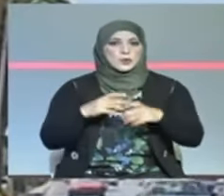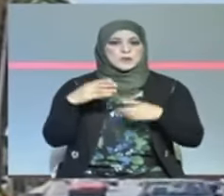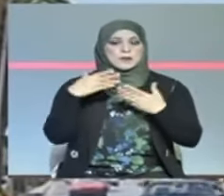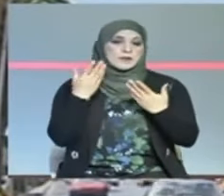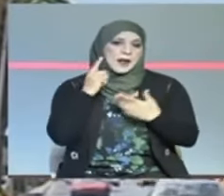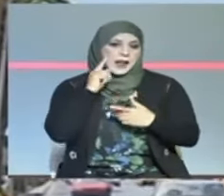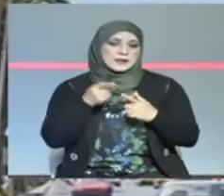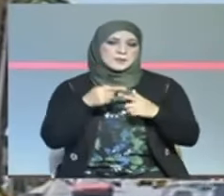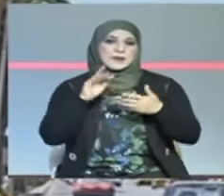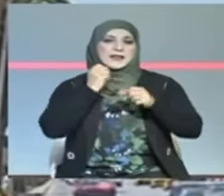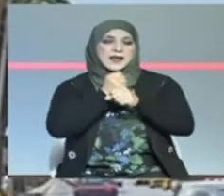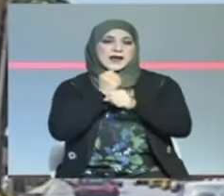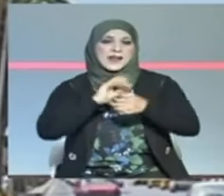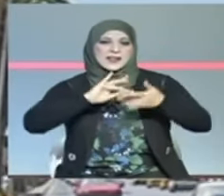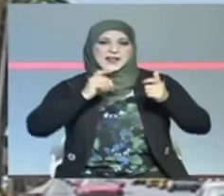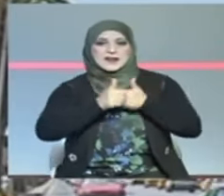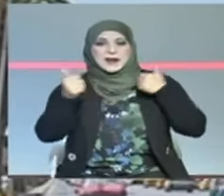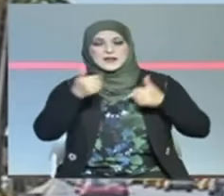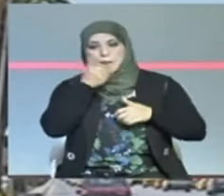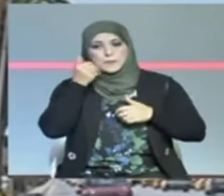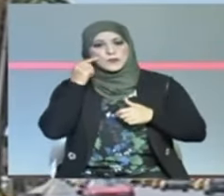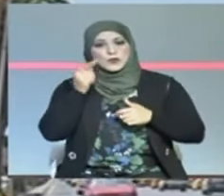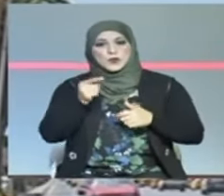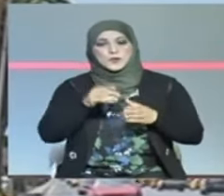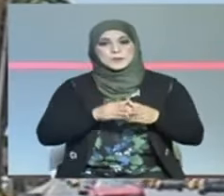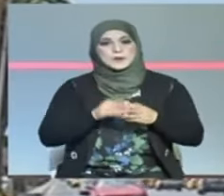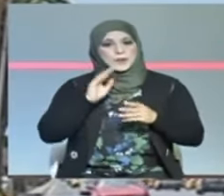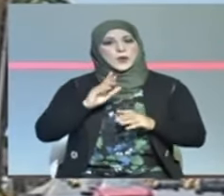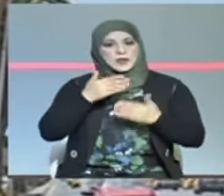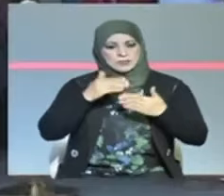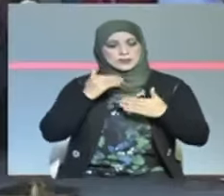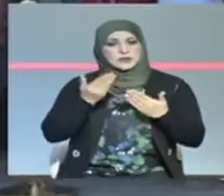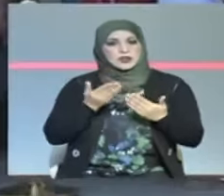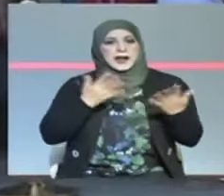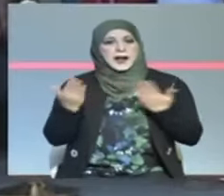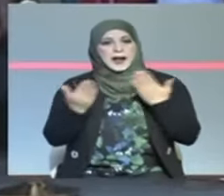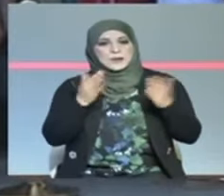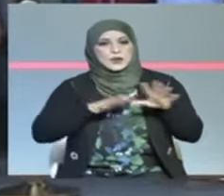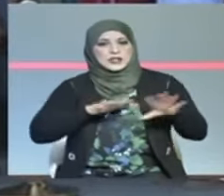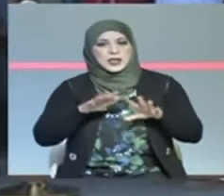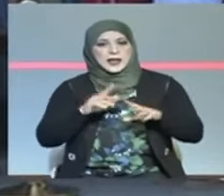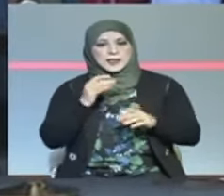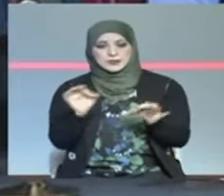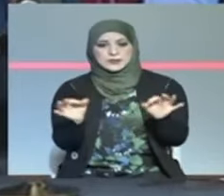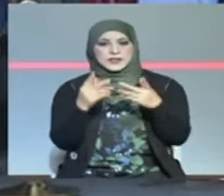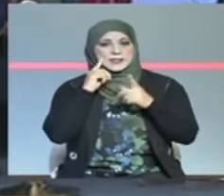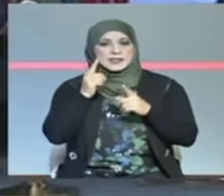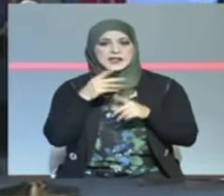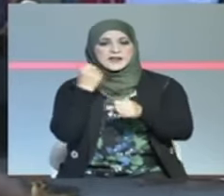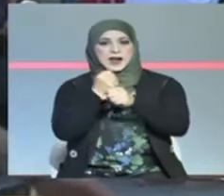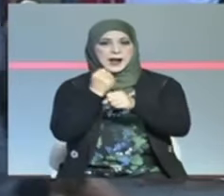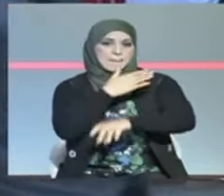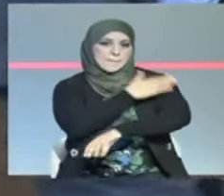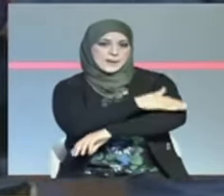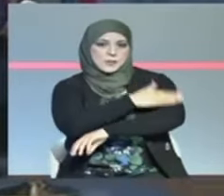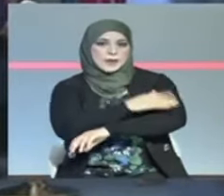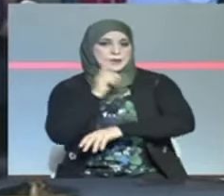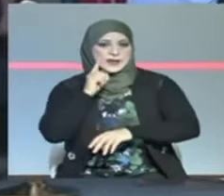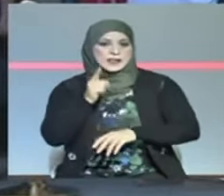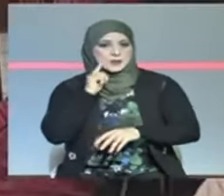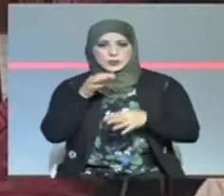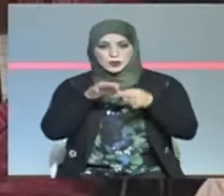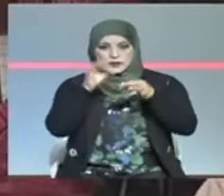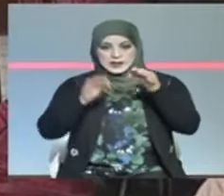هذا الخصوص أطلقت استشارة عمومية شهر منصرم لتقييم الإجراءات الاستثنائية لعمل العوان العموميين حيث بيّنت